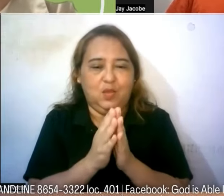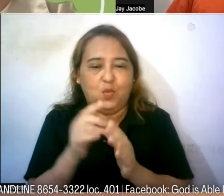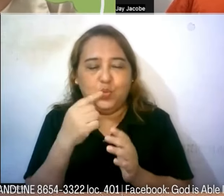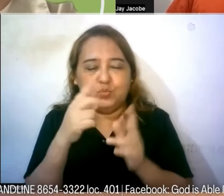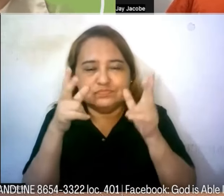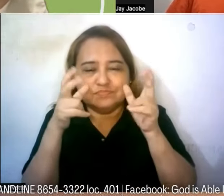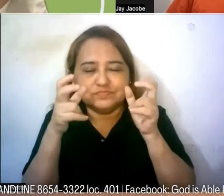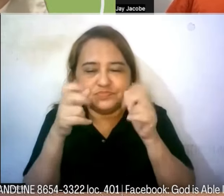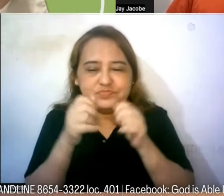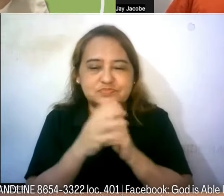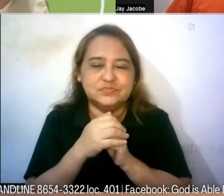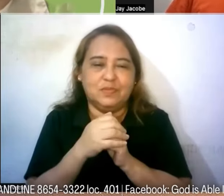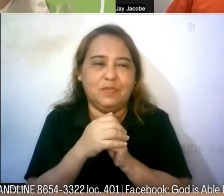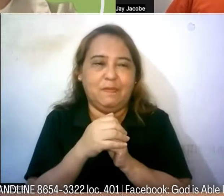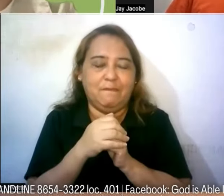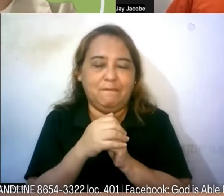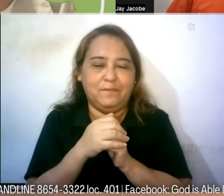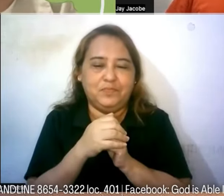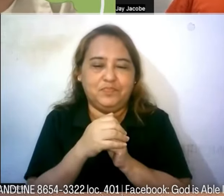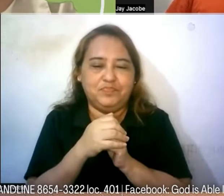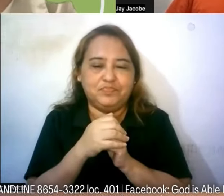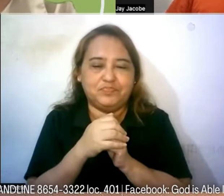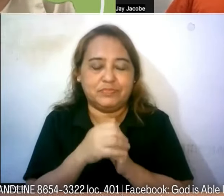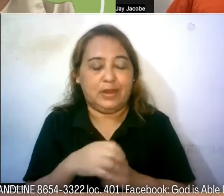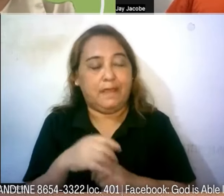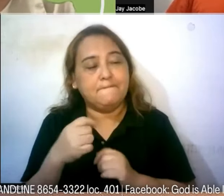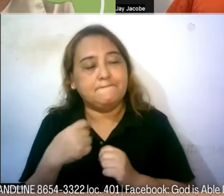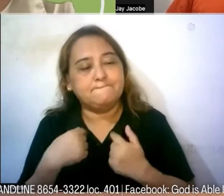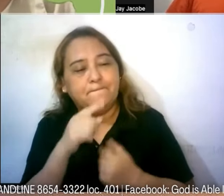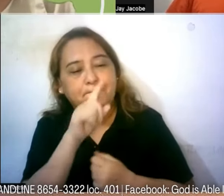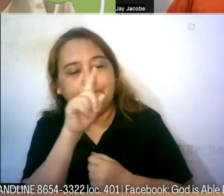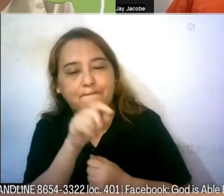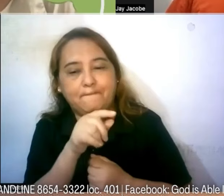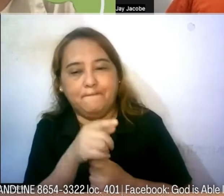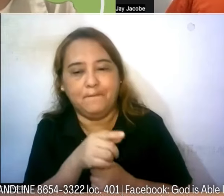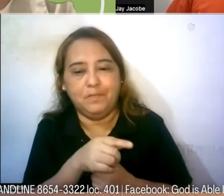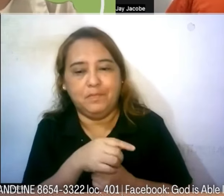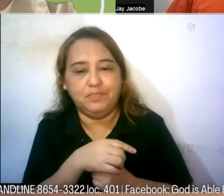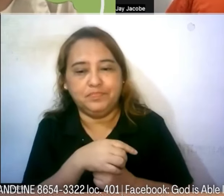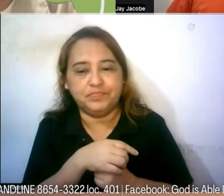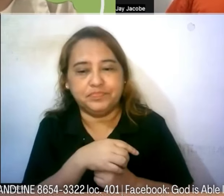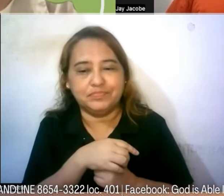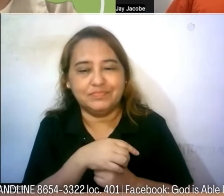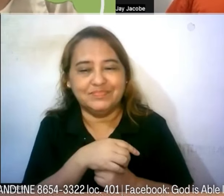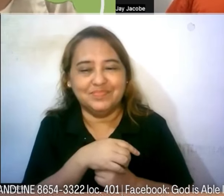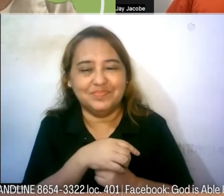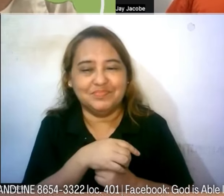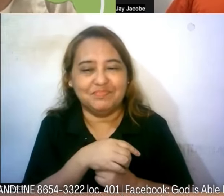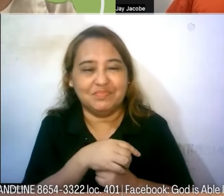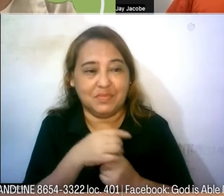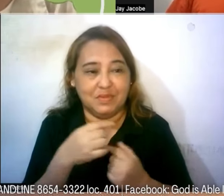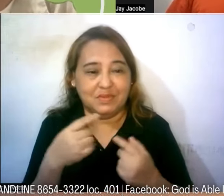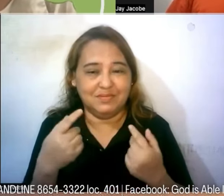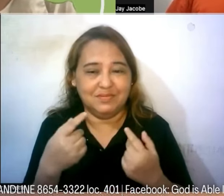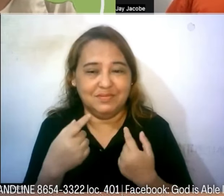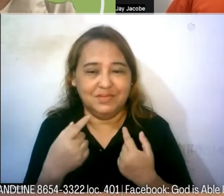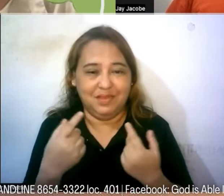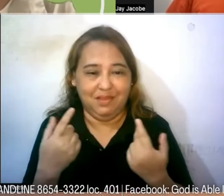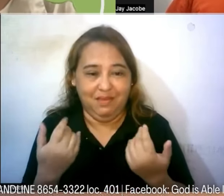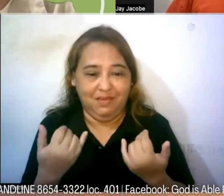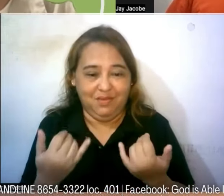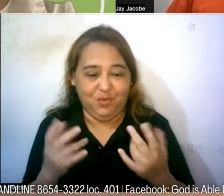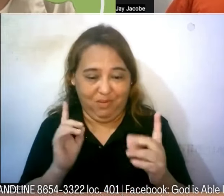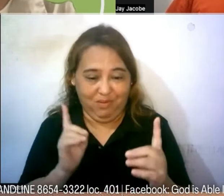payo ay mapag-pray din natin sa kanila May tanong ko lang Pastor Jay yun nga po nagkita na ho tayo pagkatapos ang